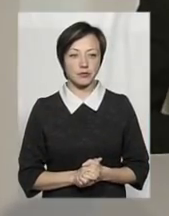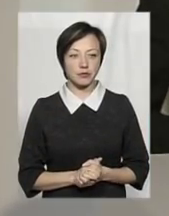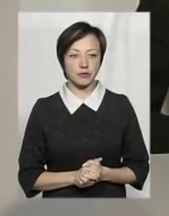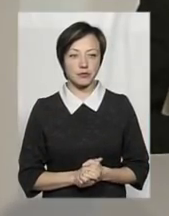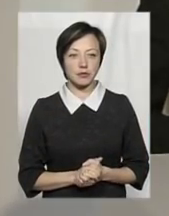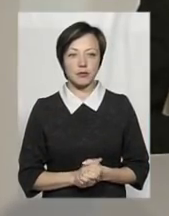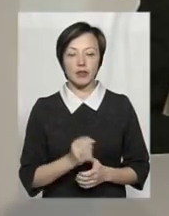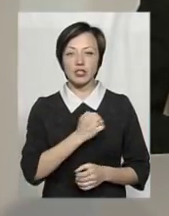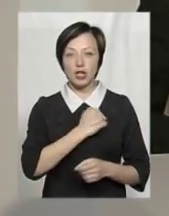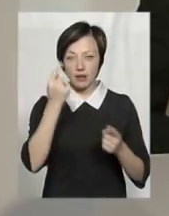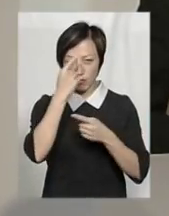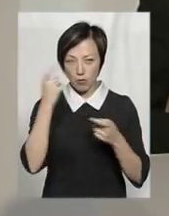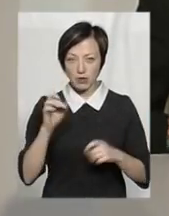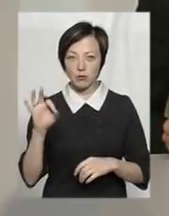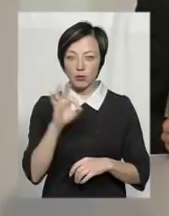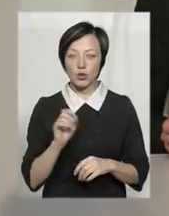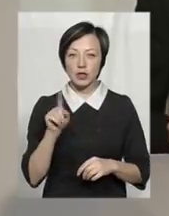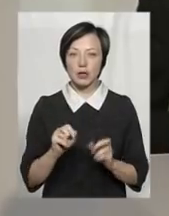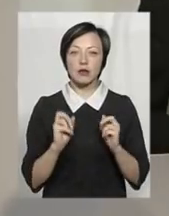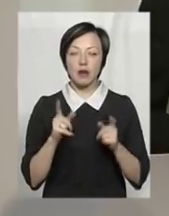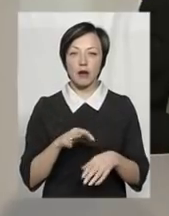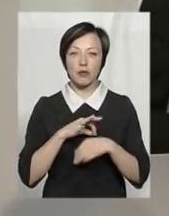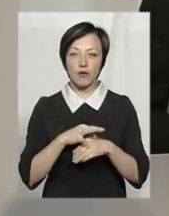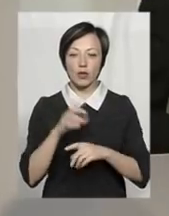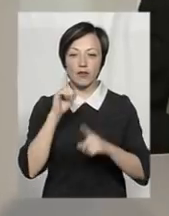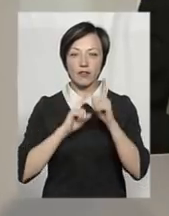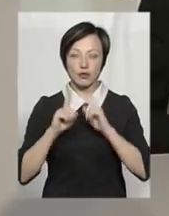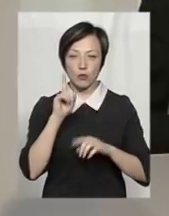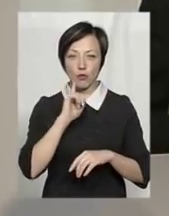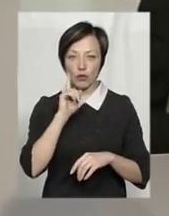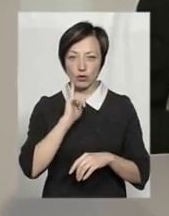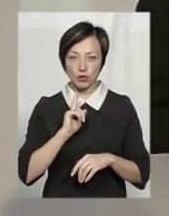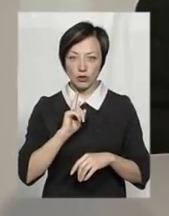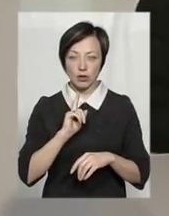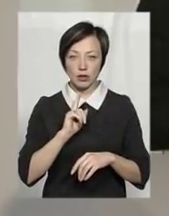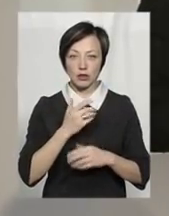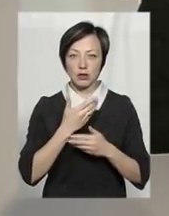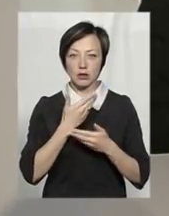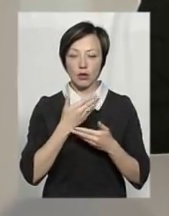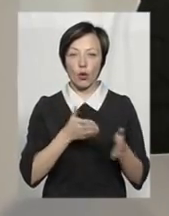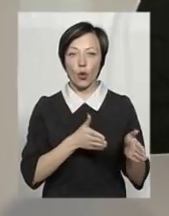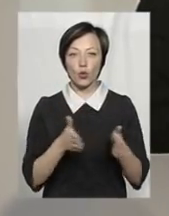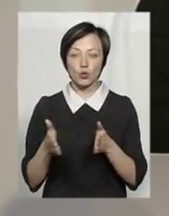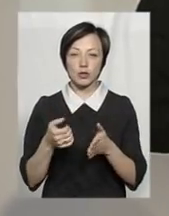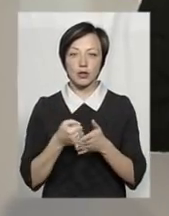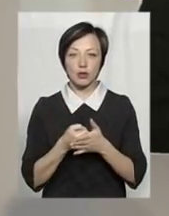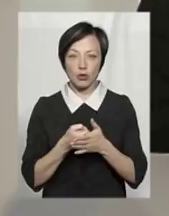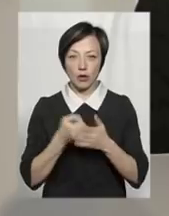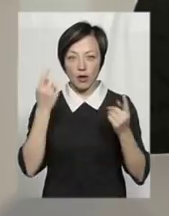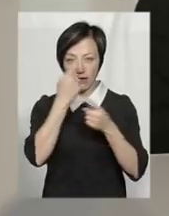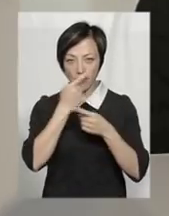На жаль, інформацію про те, як проходило ВІЧІ, поки що вона готується до